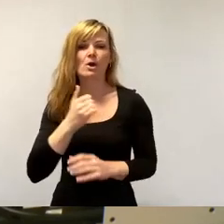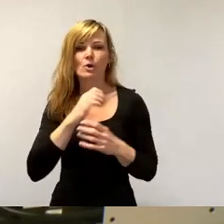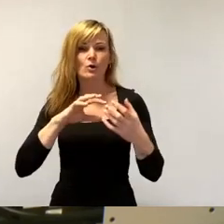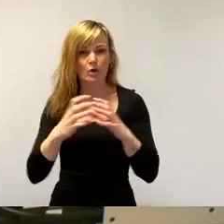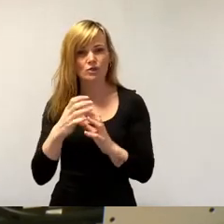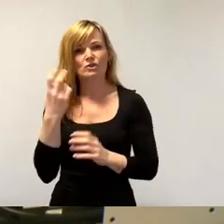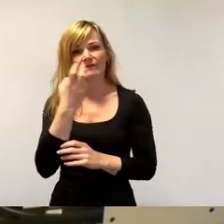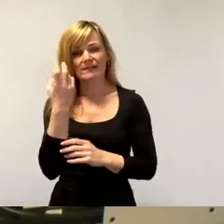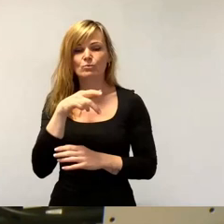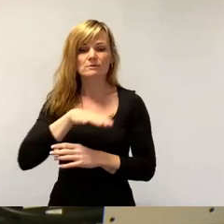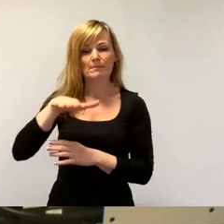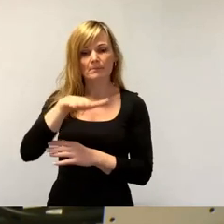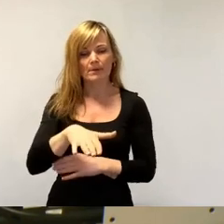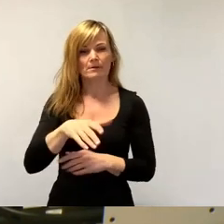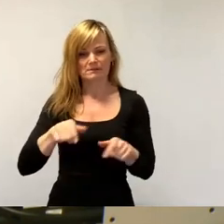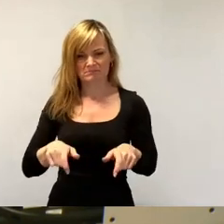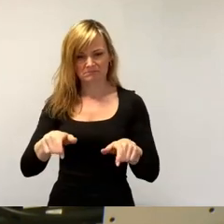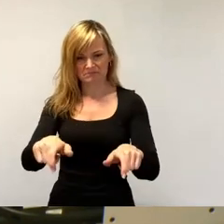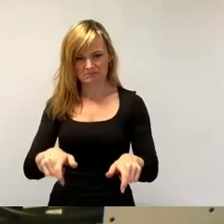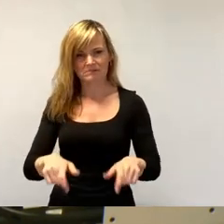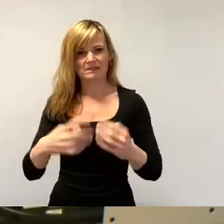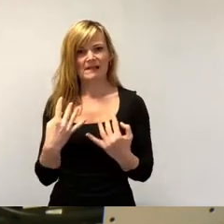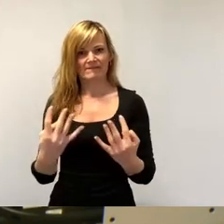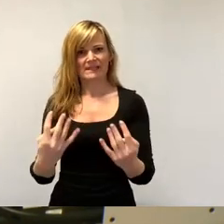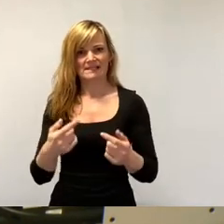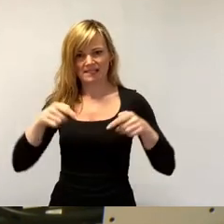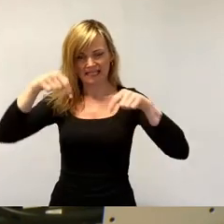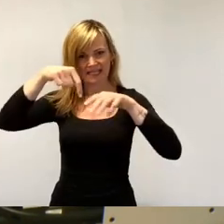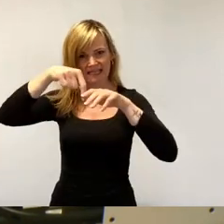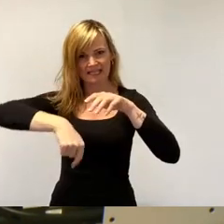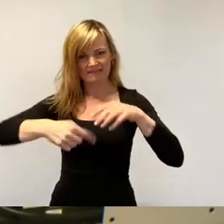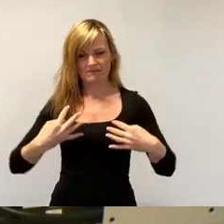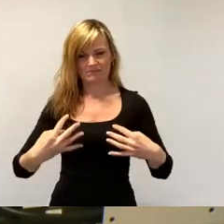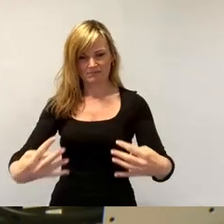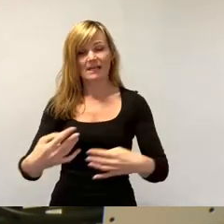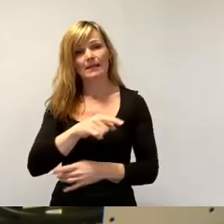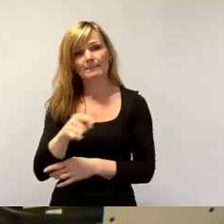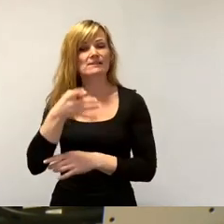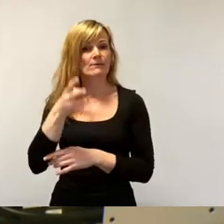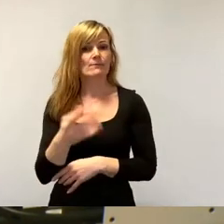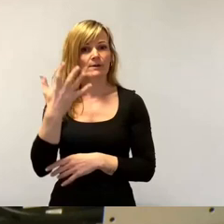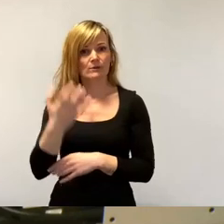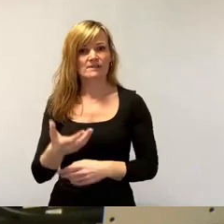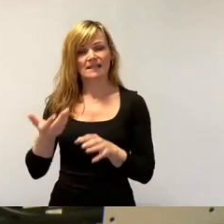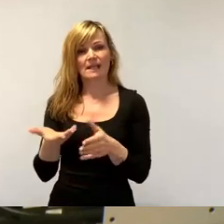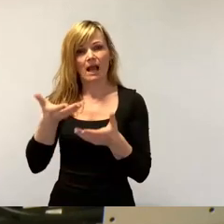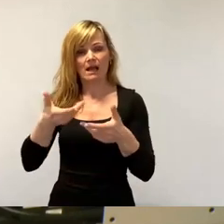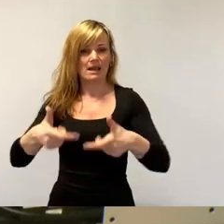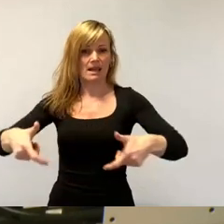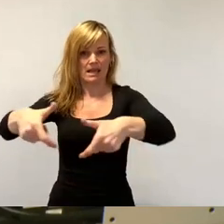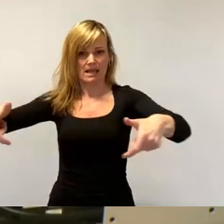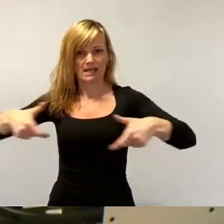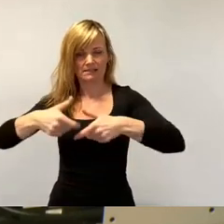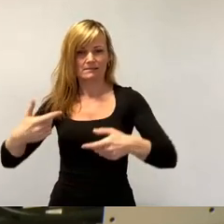und hinterlässt tiefe Spuren im Gras. Bis zu 540 Laster fahren täglich mit Erde und Sand beladen die